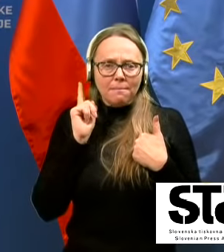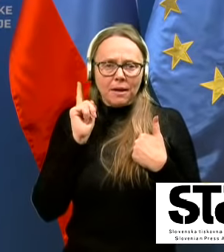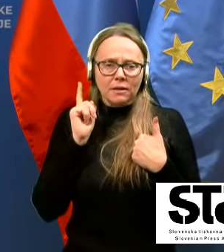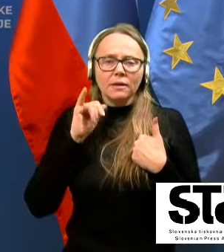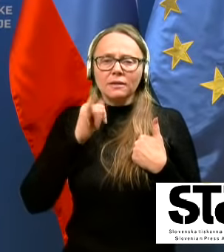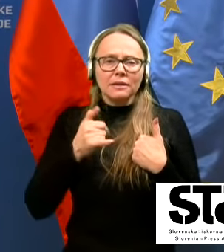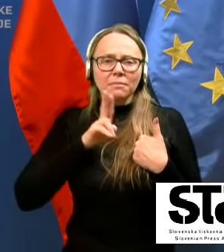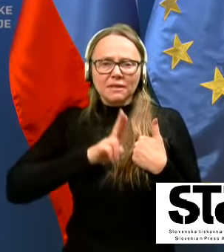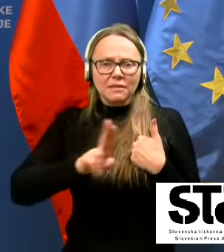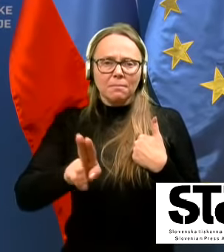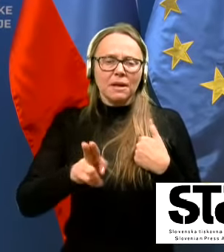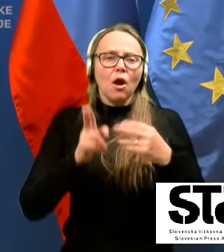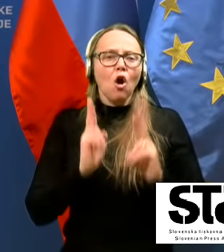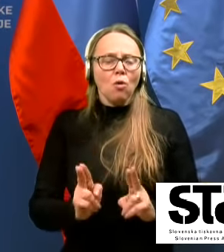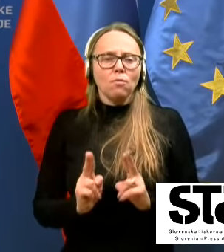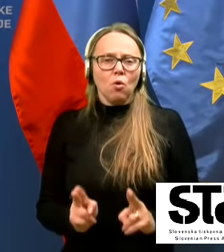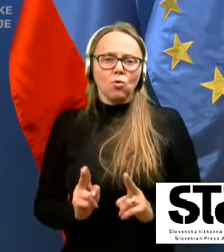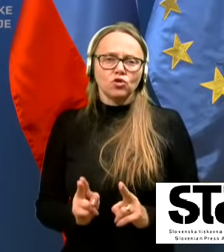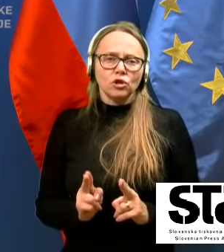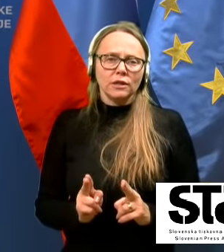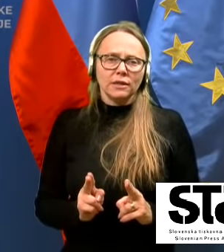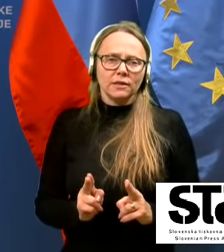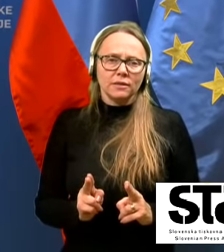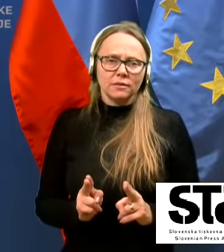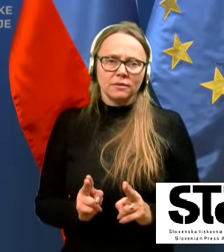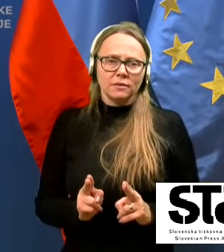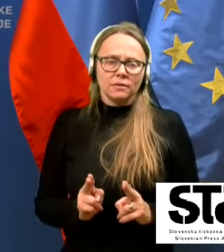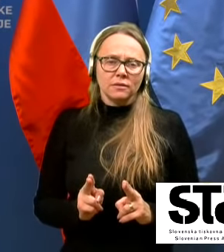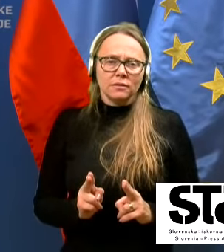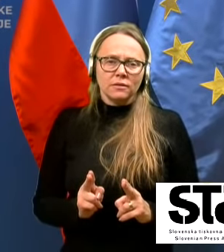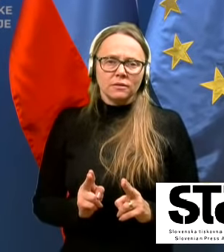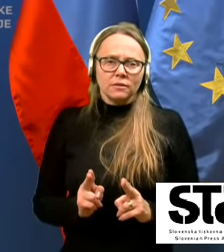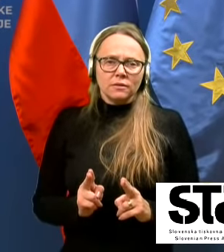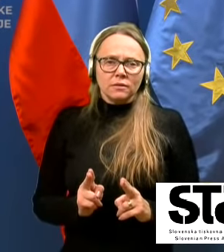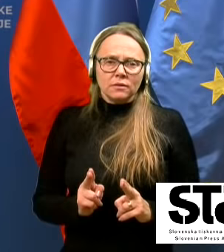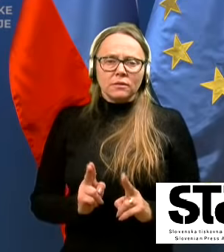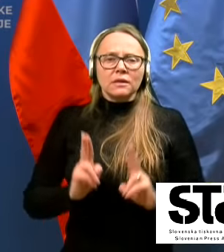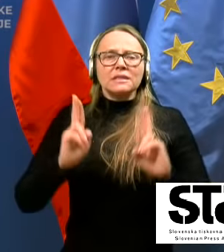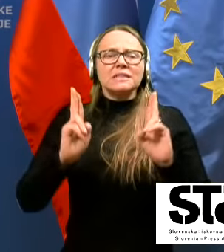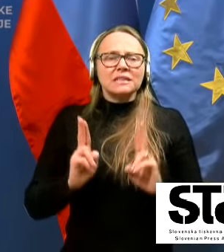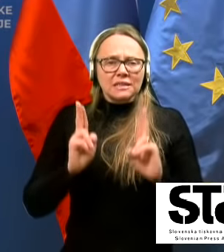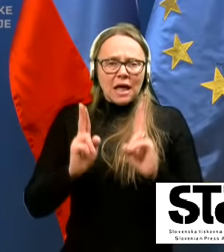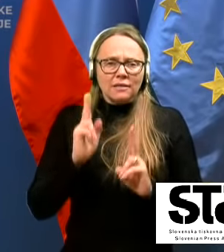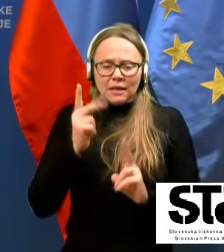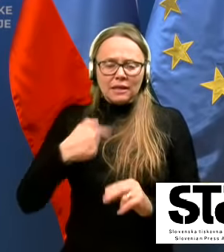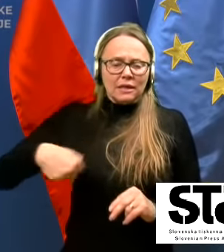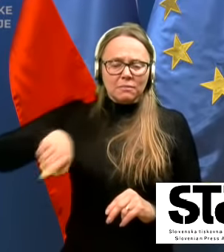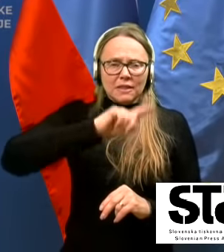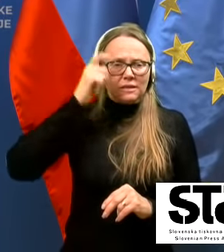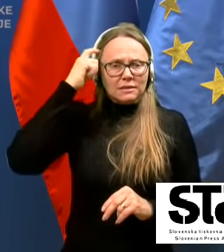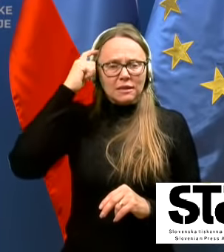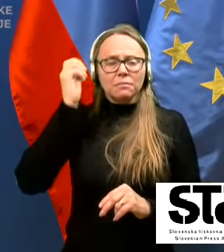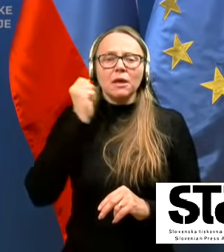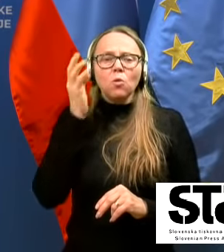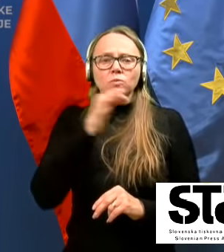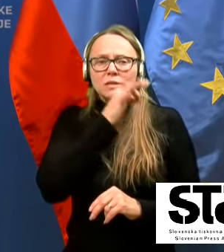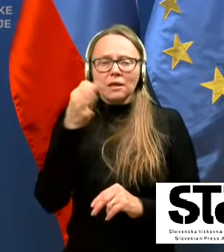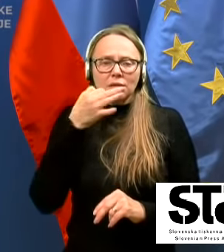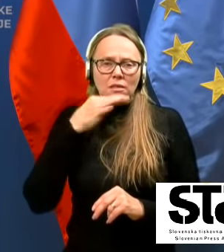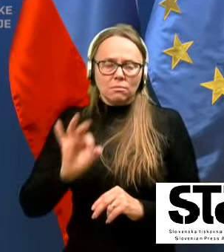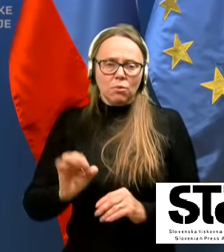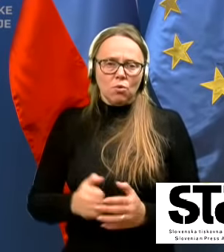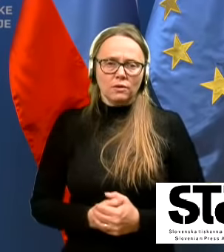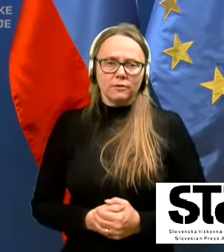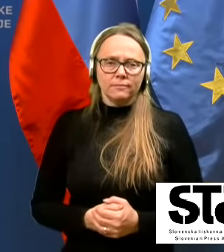naprej omogočili stanje, ki bi nas skrbelo vsak dan bolj in